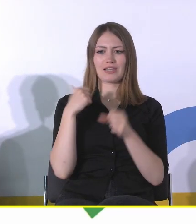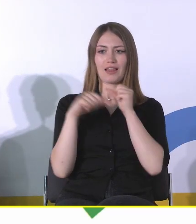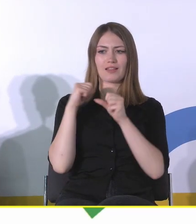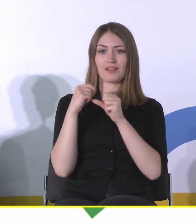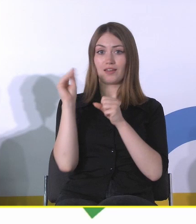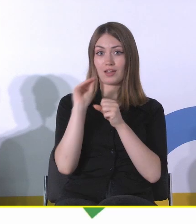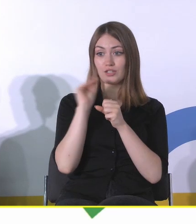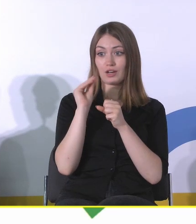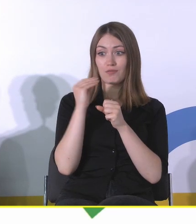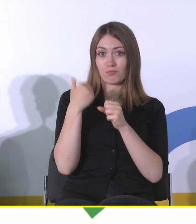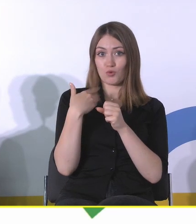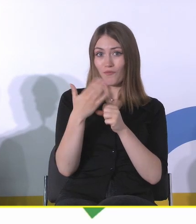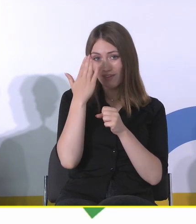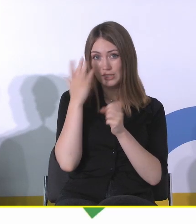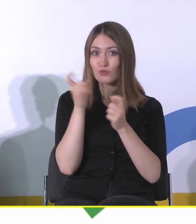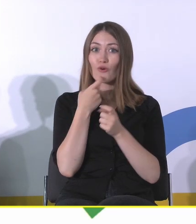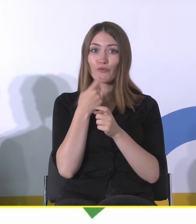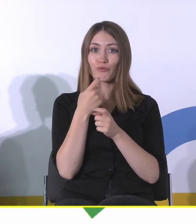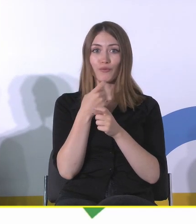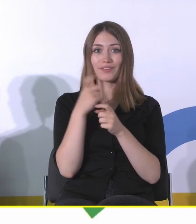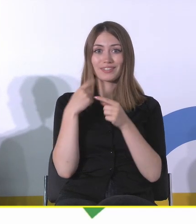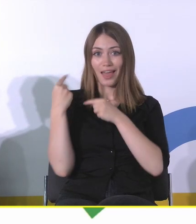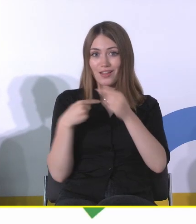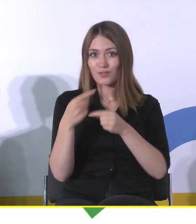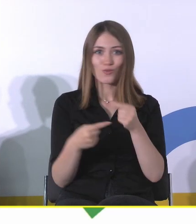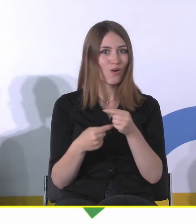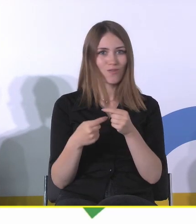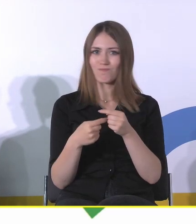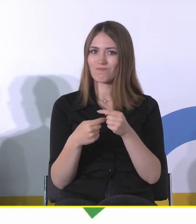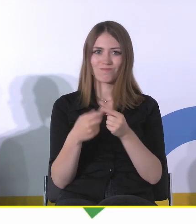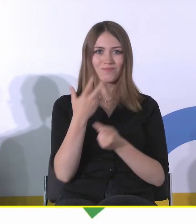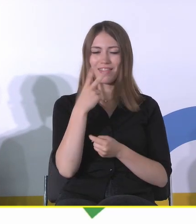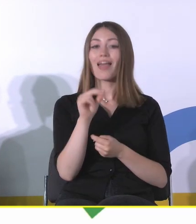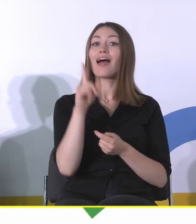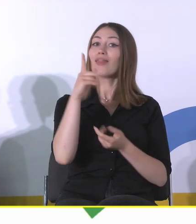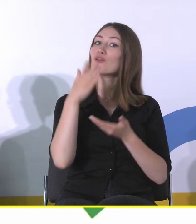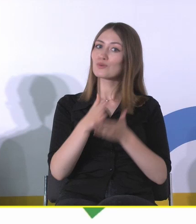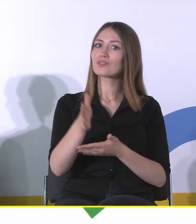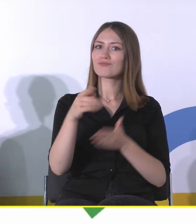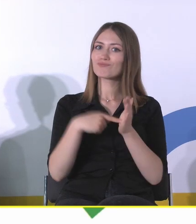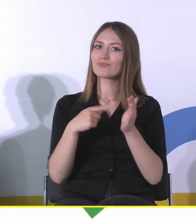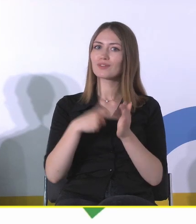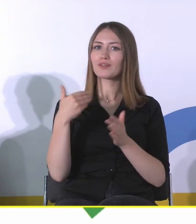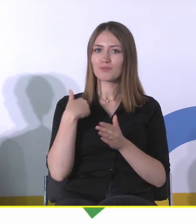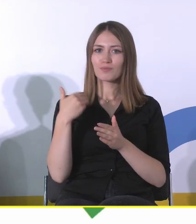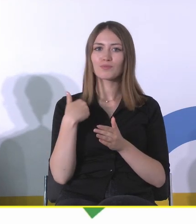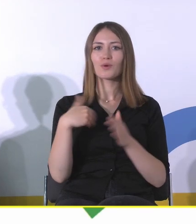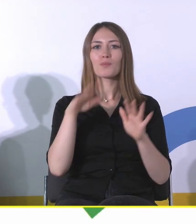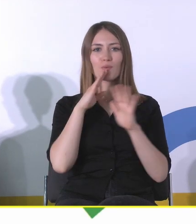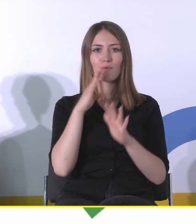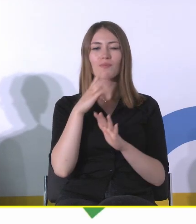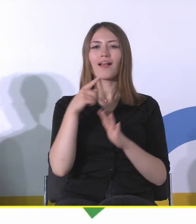mówiło się o dziedzictwie, ale już wtedy właśnie został skwalifikowany jako coś, co